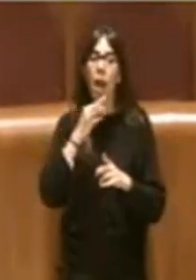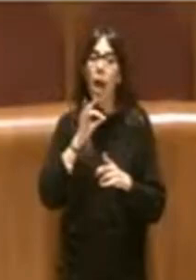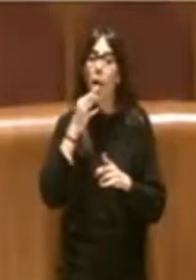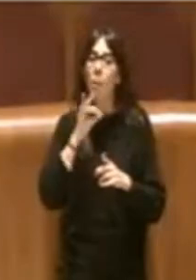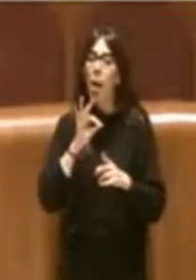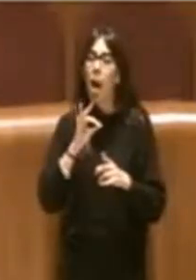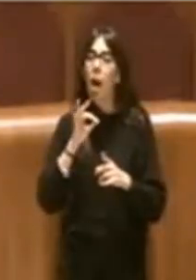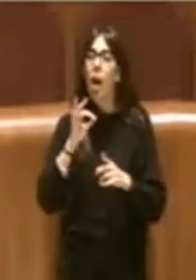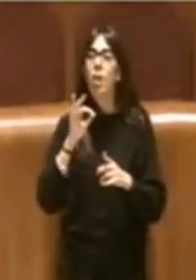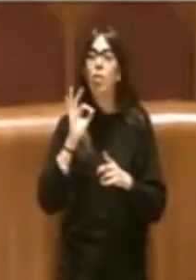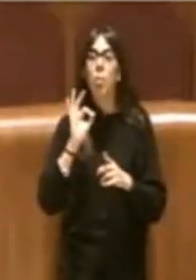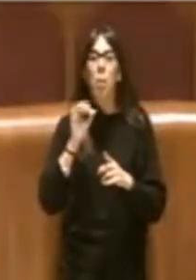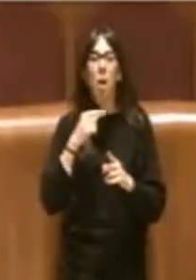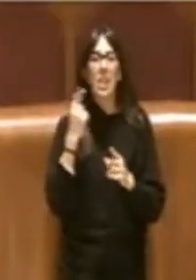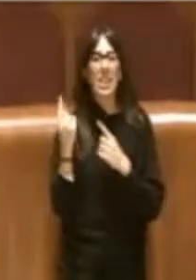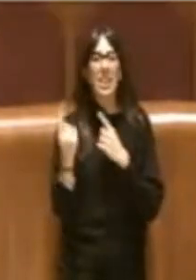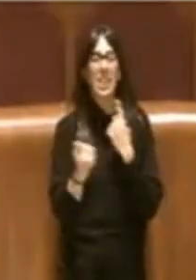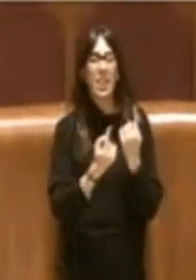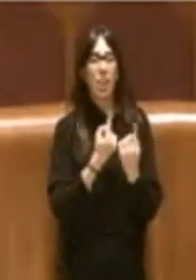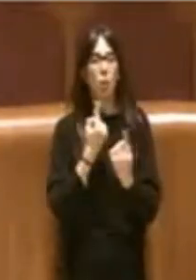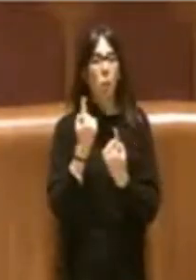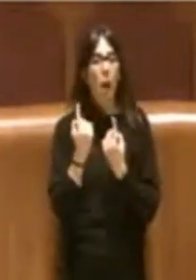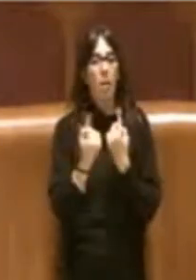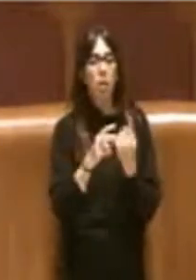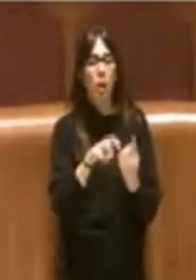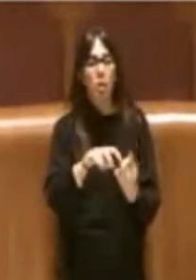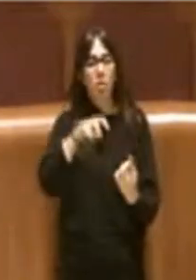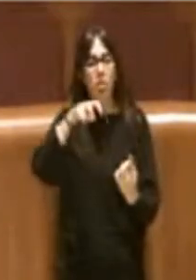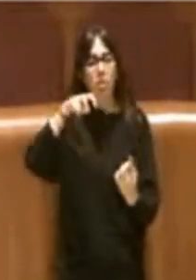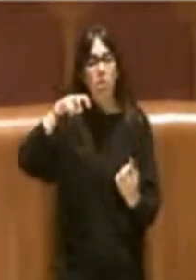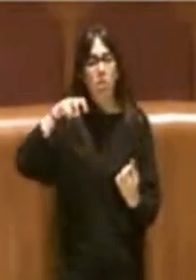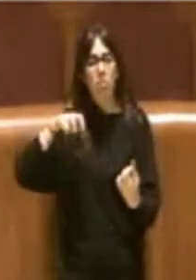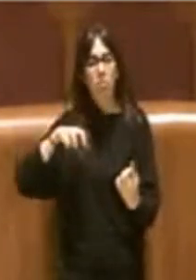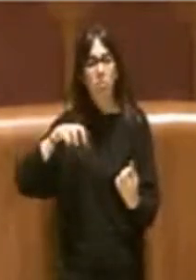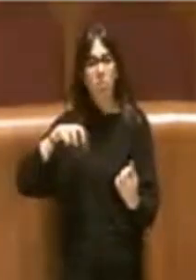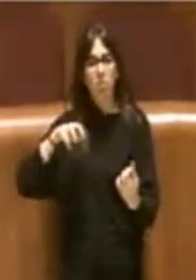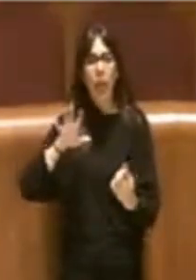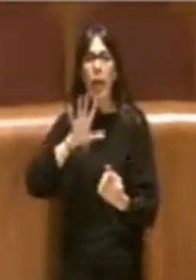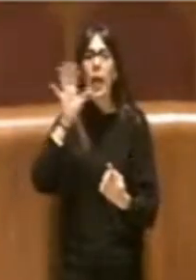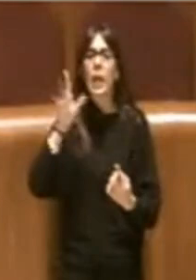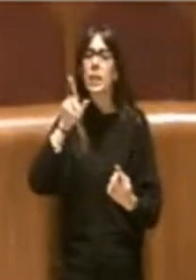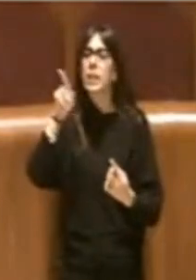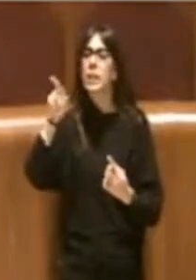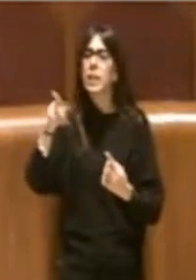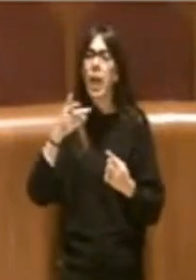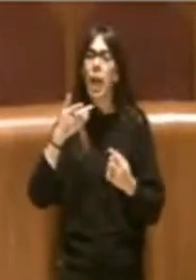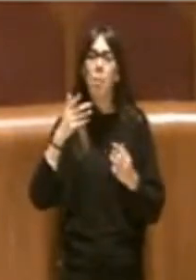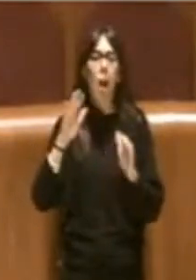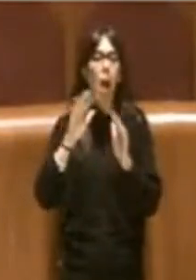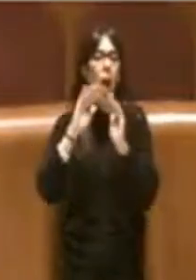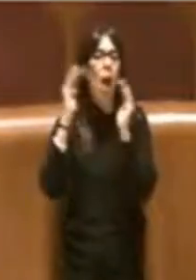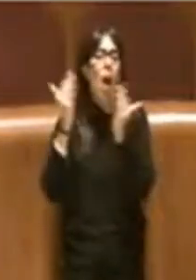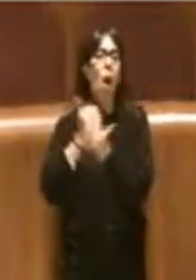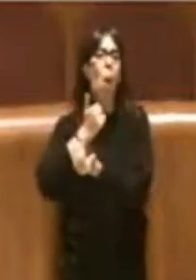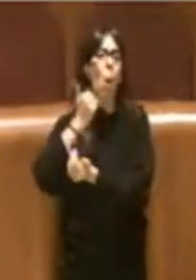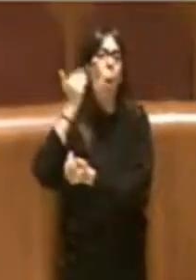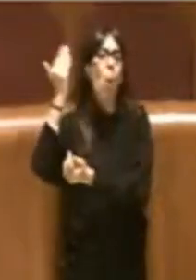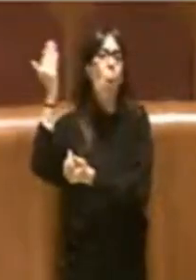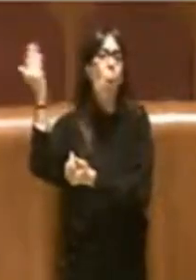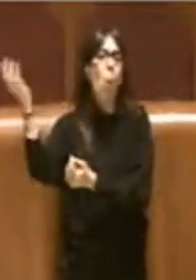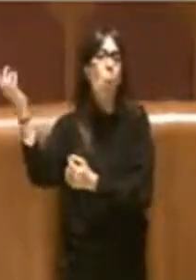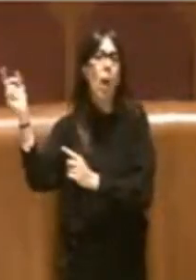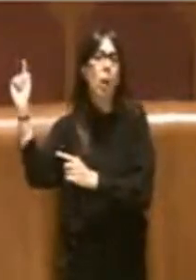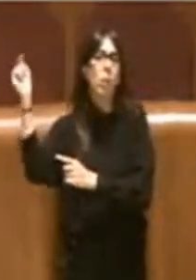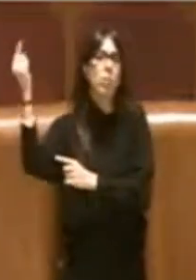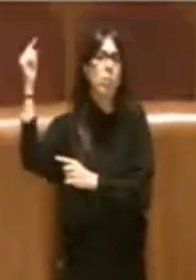dalle situazioni come se scendesse da un'astronave proveniendo da un